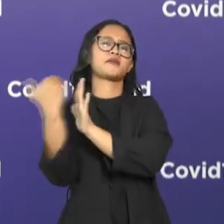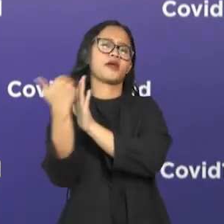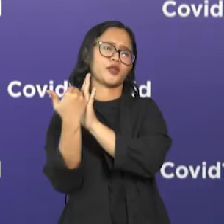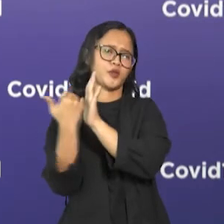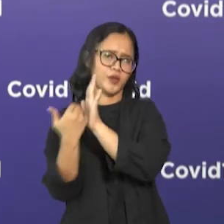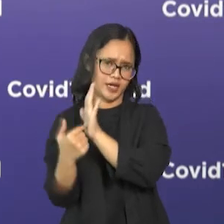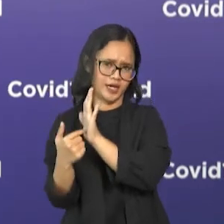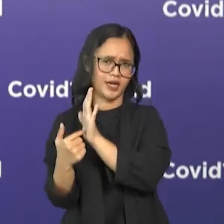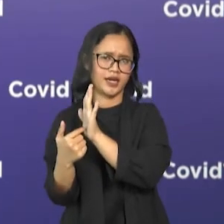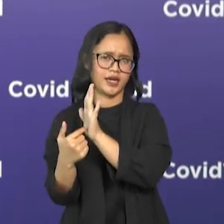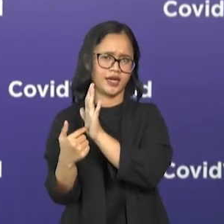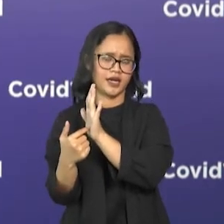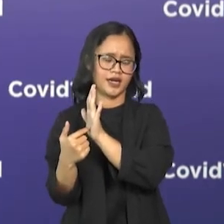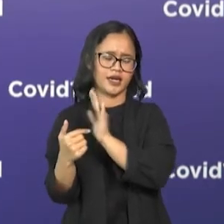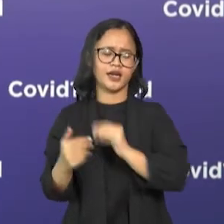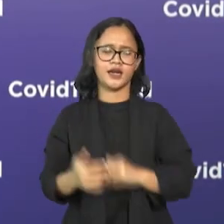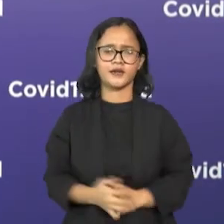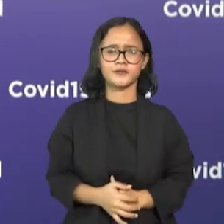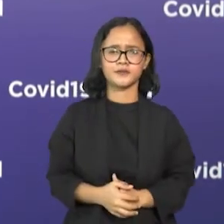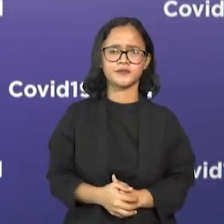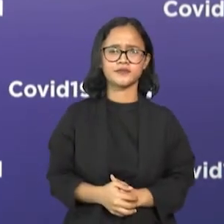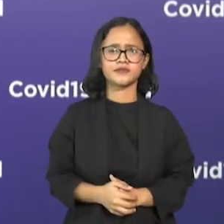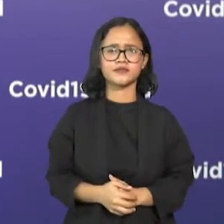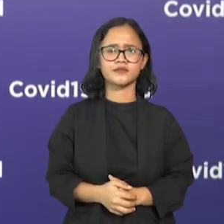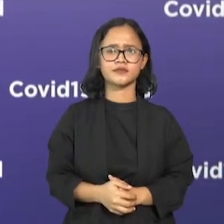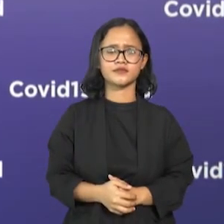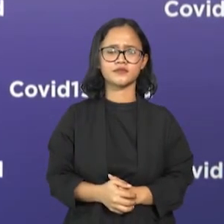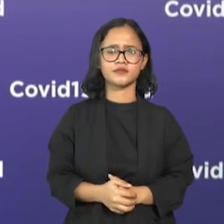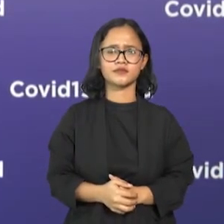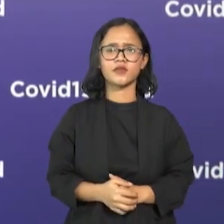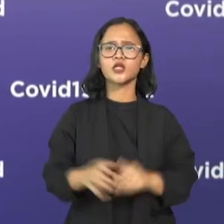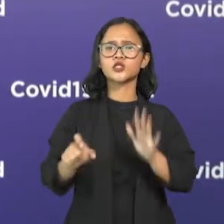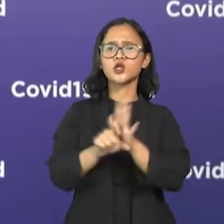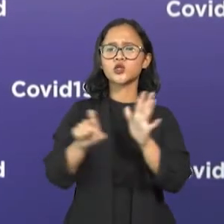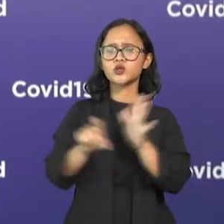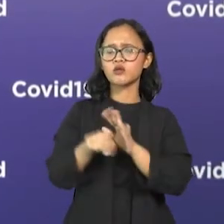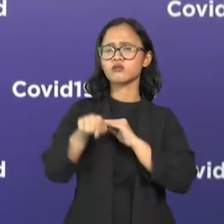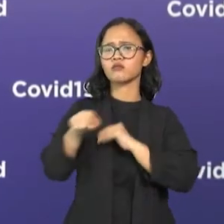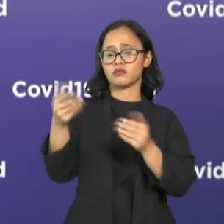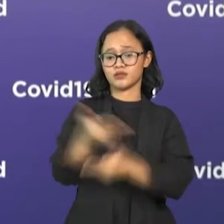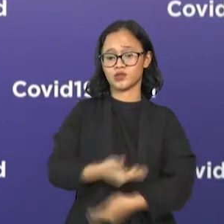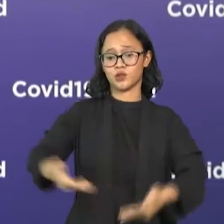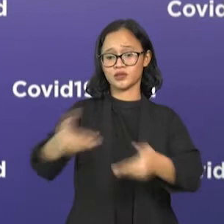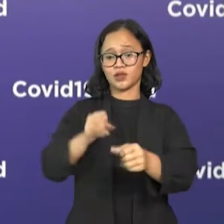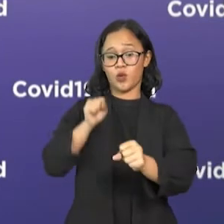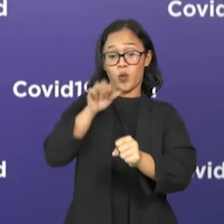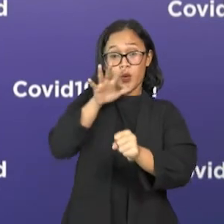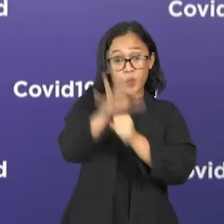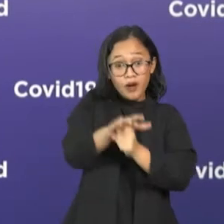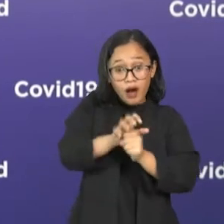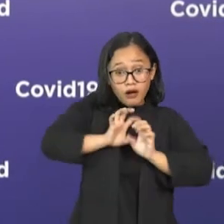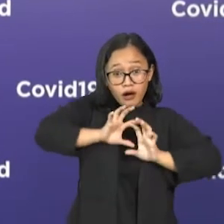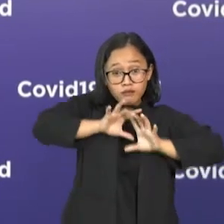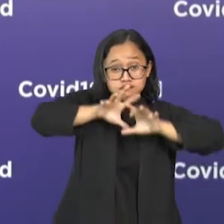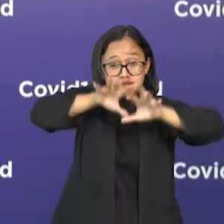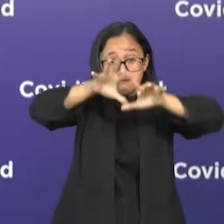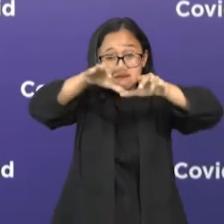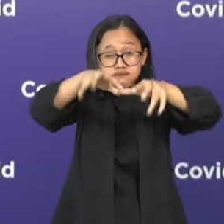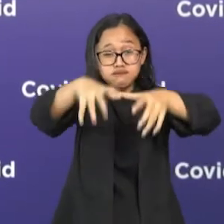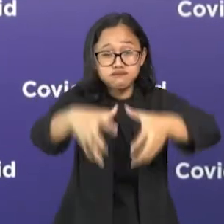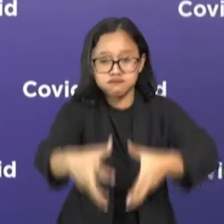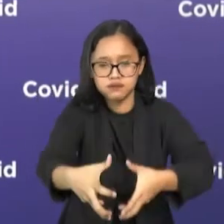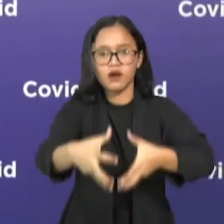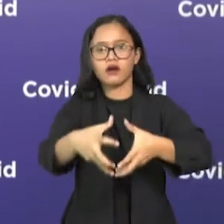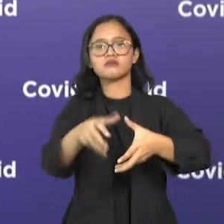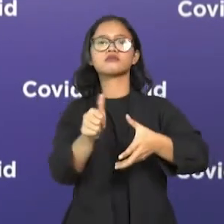pertanggungjawabkan adalah bagaimana COVID-19 ini akan menyebar begitu cepat, begitu